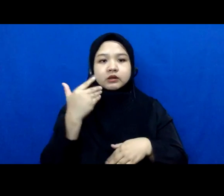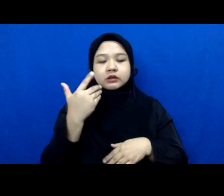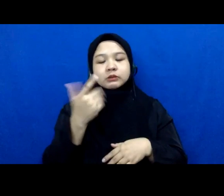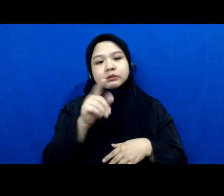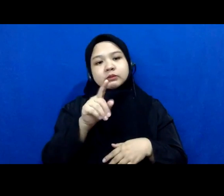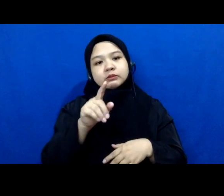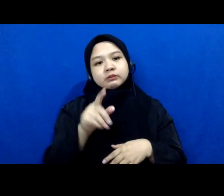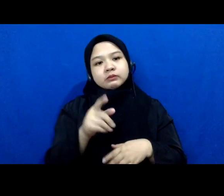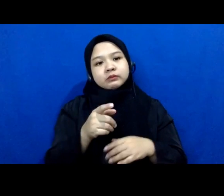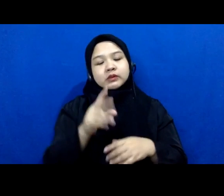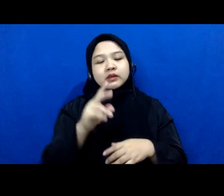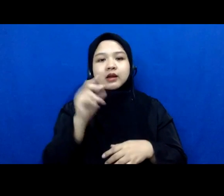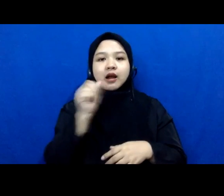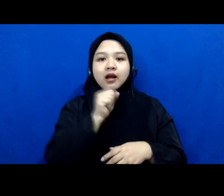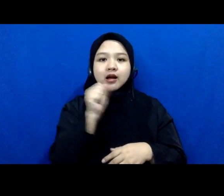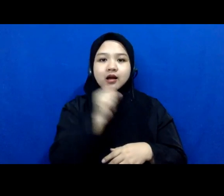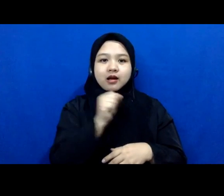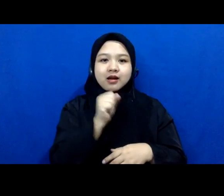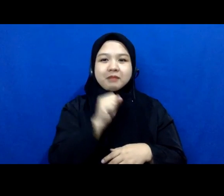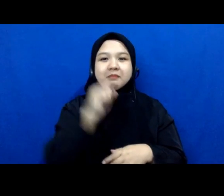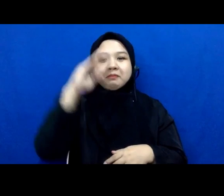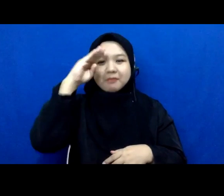Raka Mas Raka